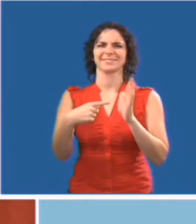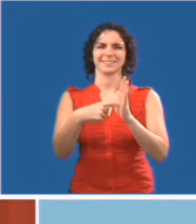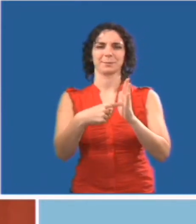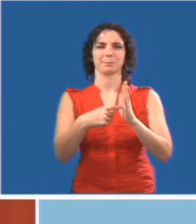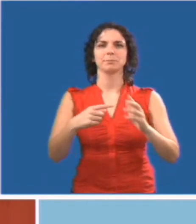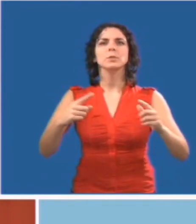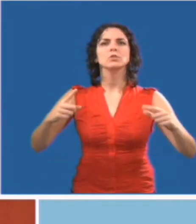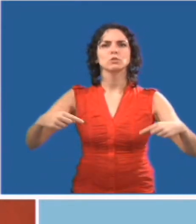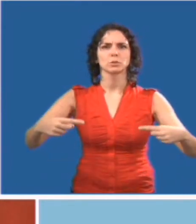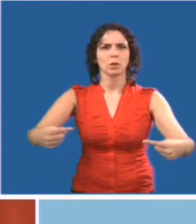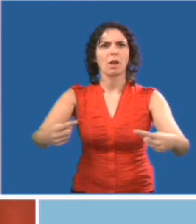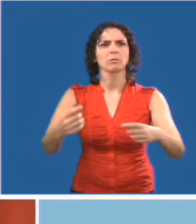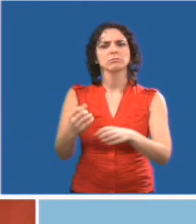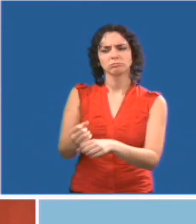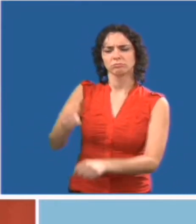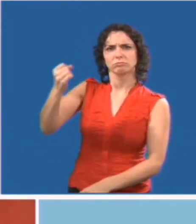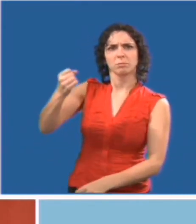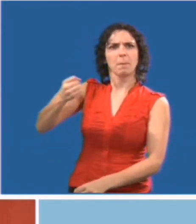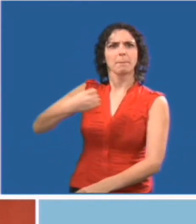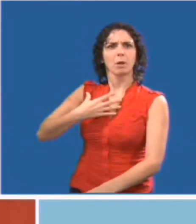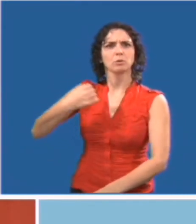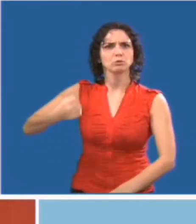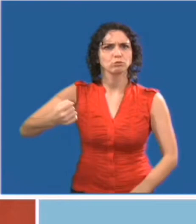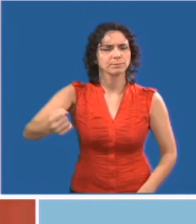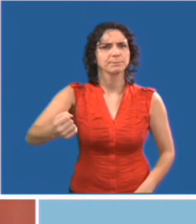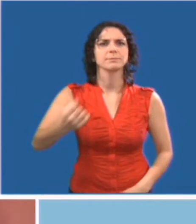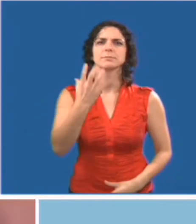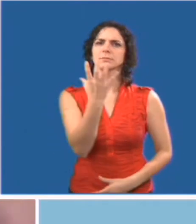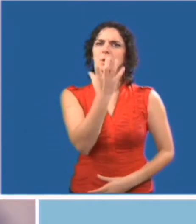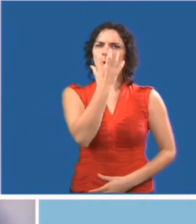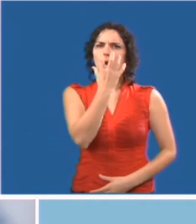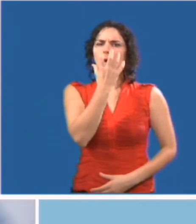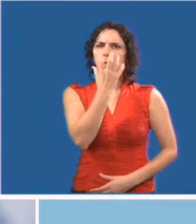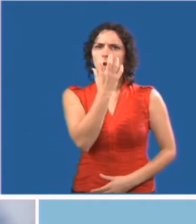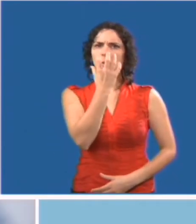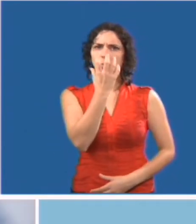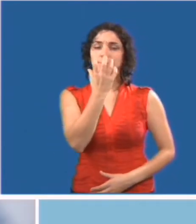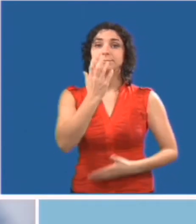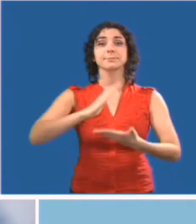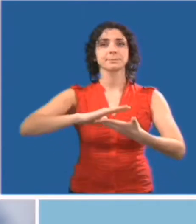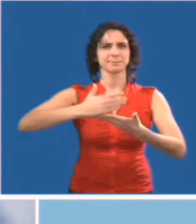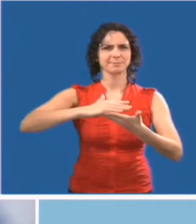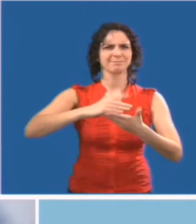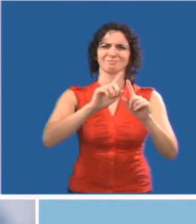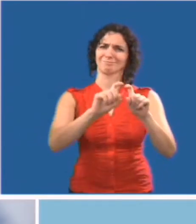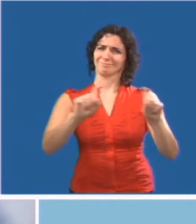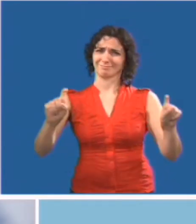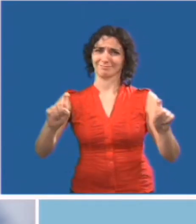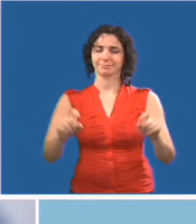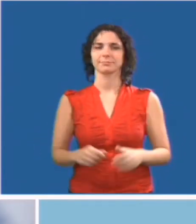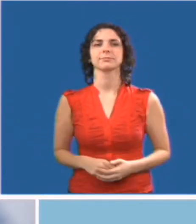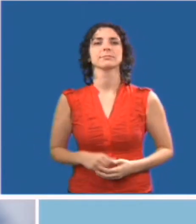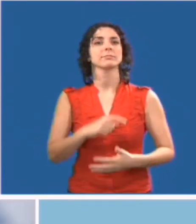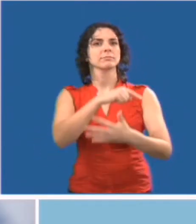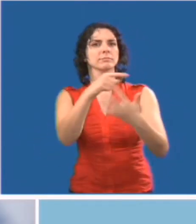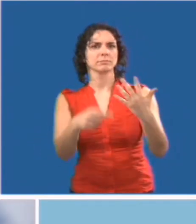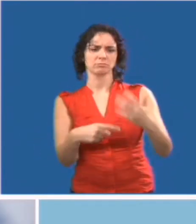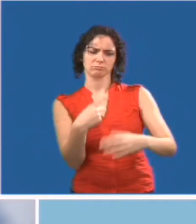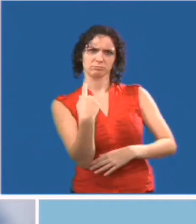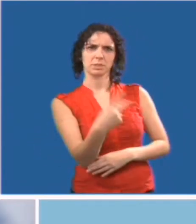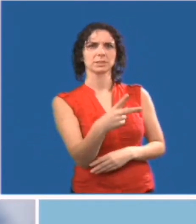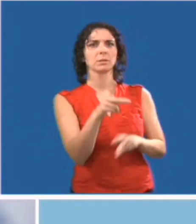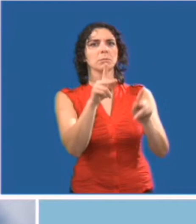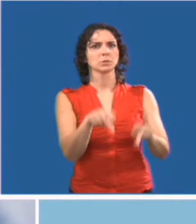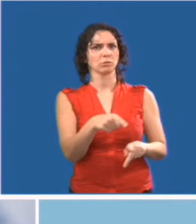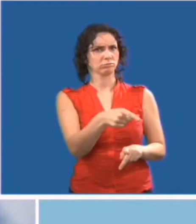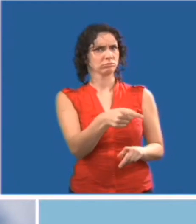dans la plupart des cas d'appareils d'assistance personnelle comme un fauteuil roulant, une canne blanche, un